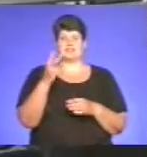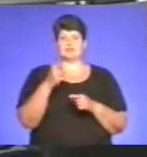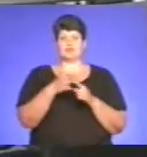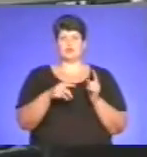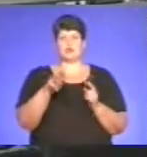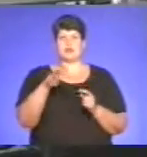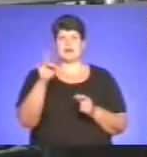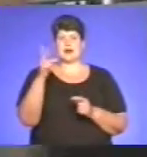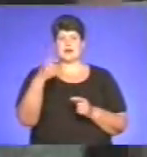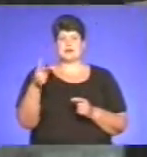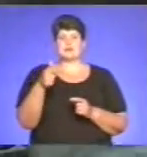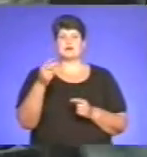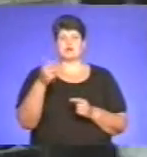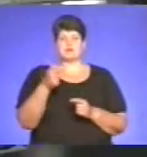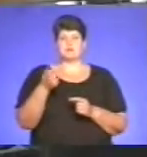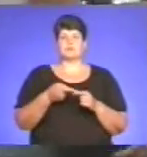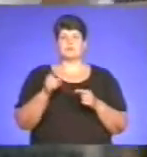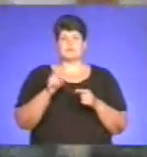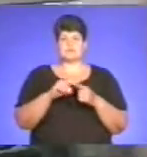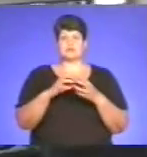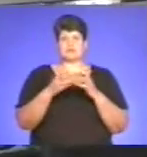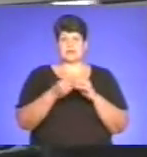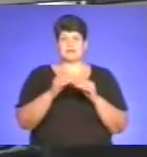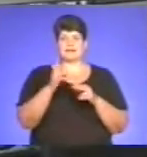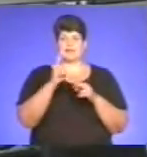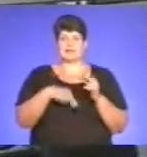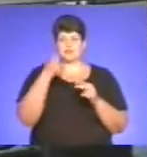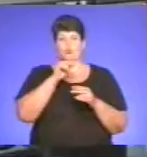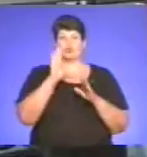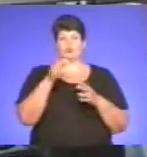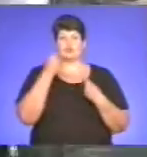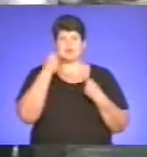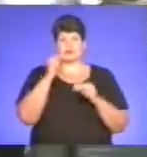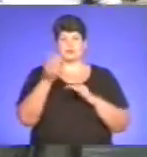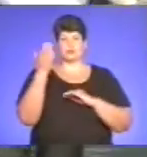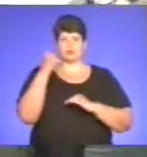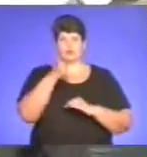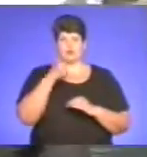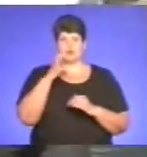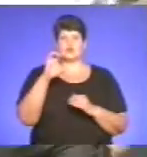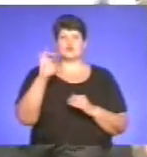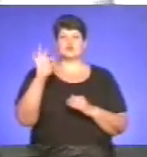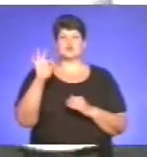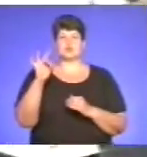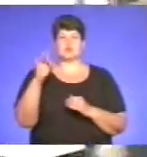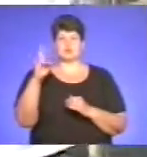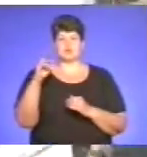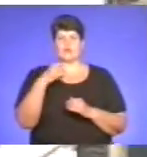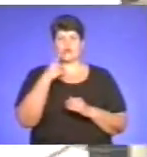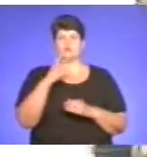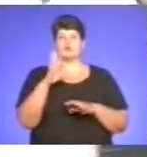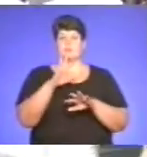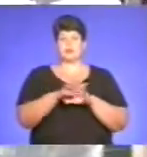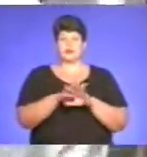гривень. Голова НБУ впевнене, результати на кінець року будуть більш позитивними, ніж торік. Та головне, каже Соркін, банківська система почала давати